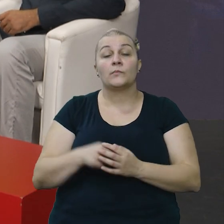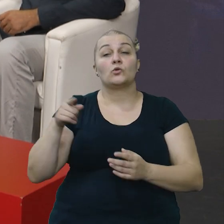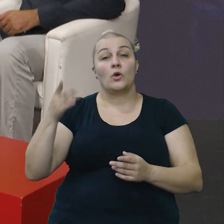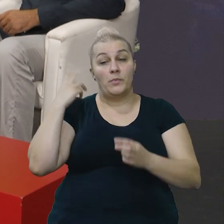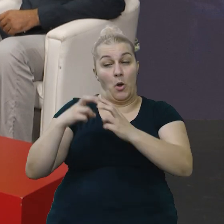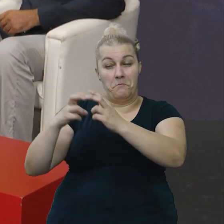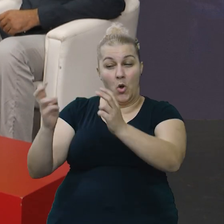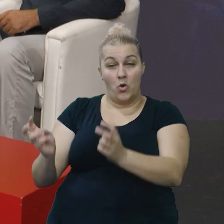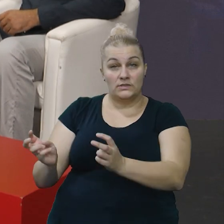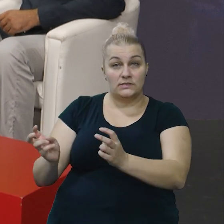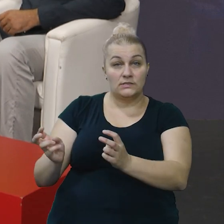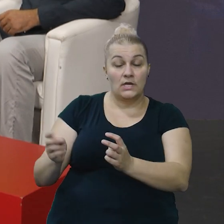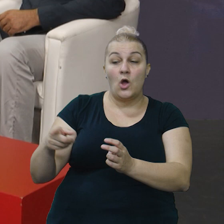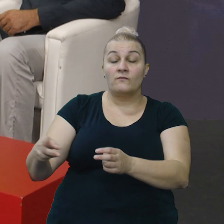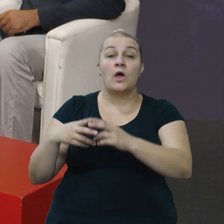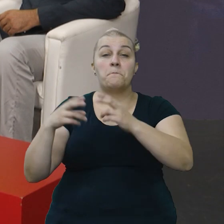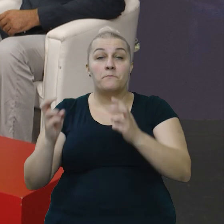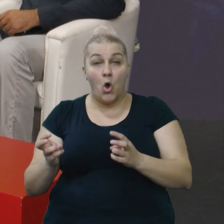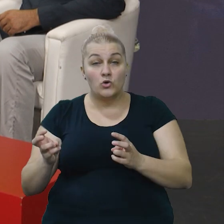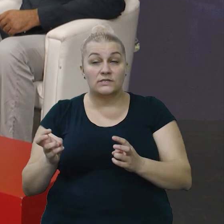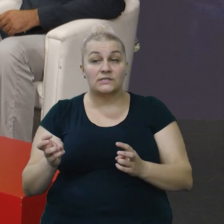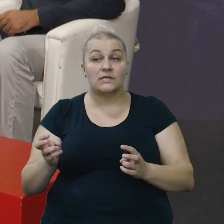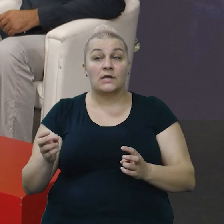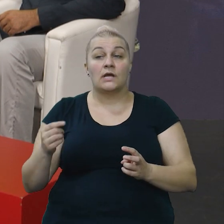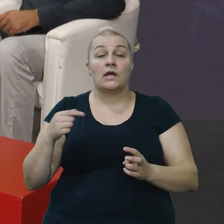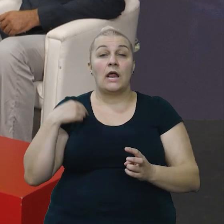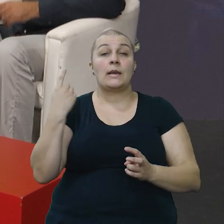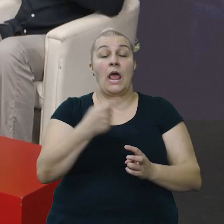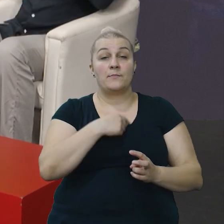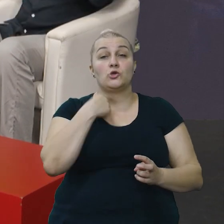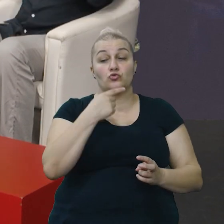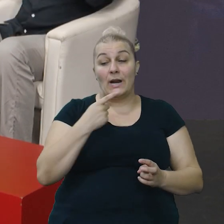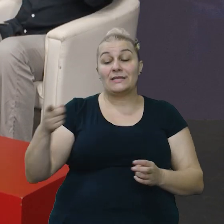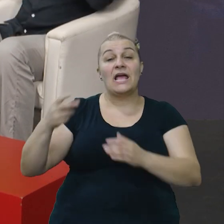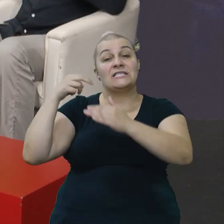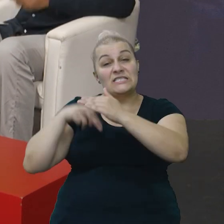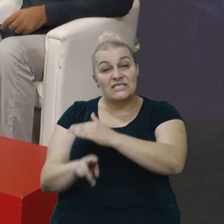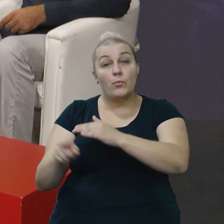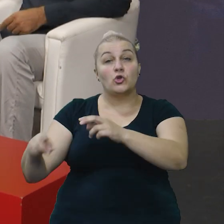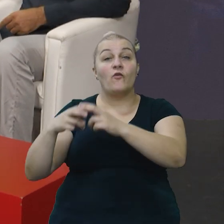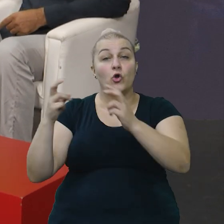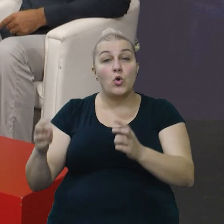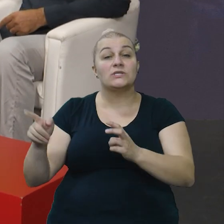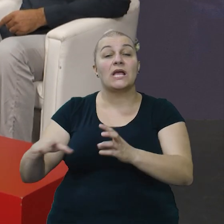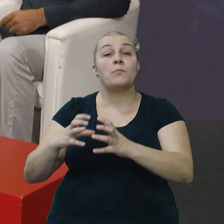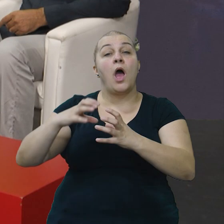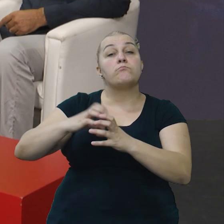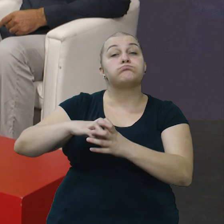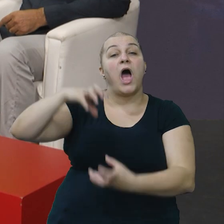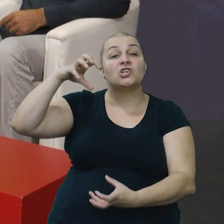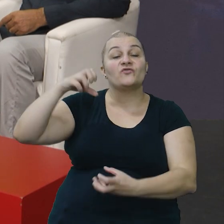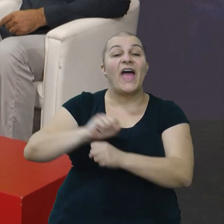nalazio se most. Most gdje je nam je rečeno da je ispod mostva bačva sa eksplazivom.